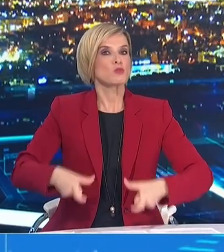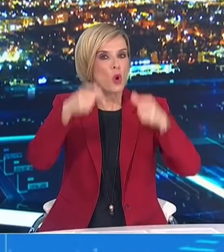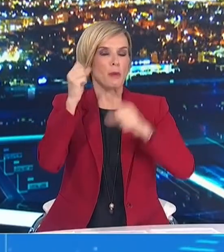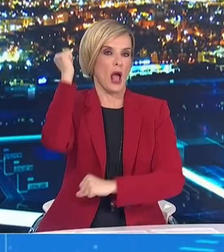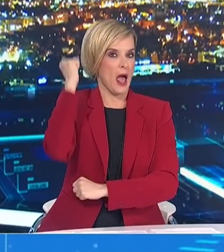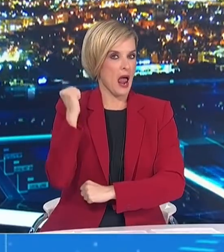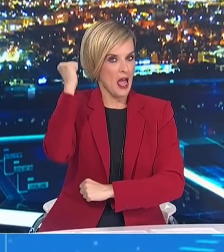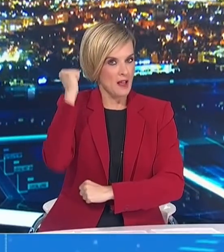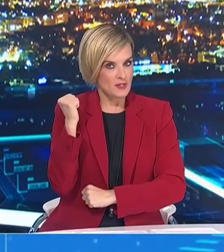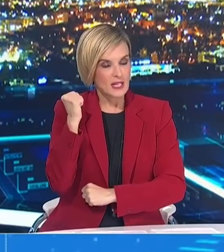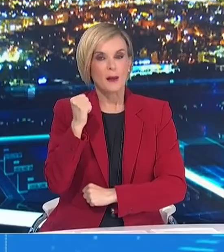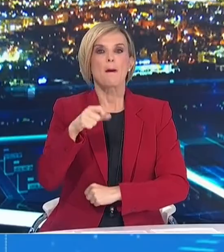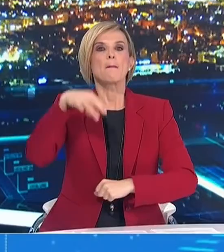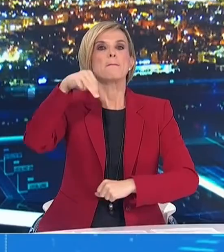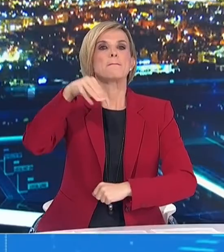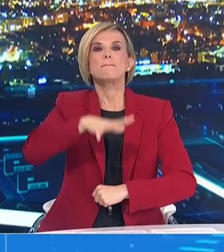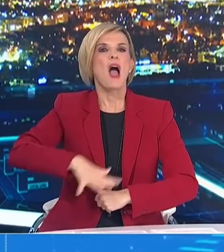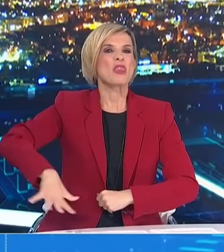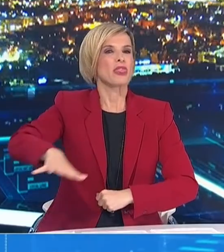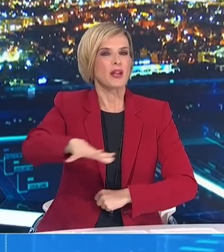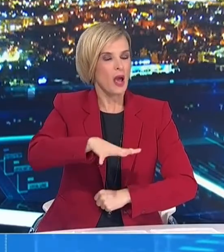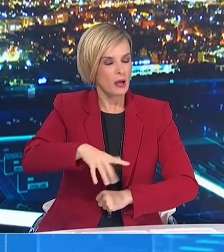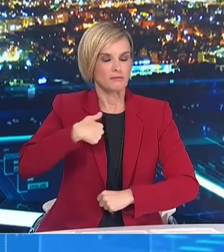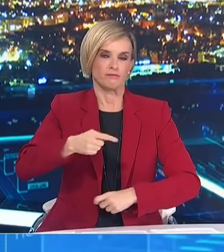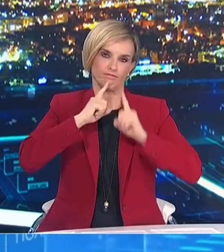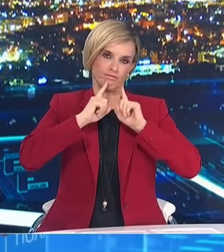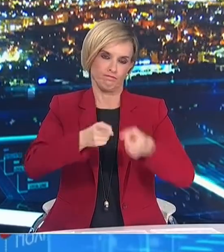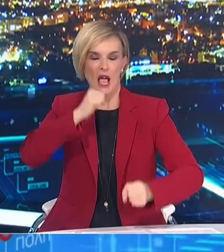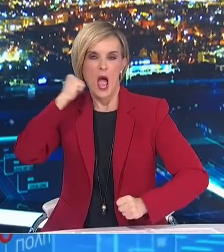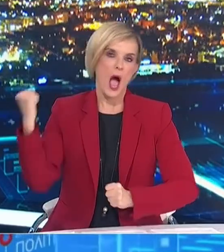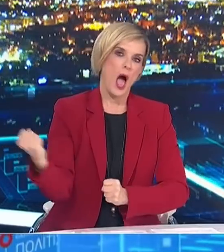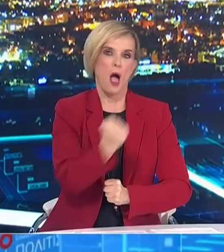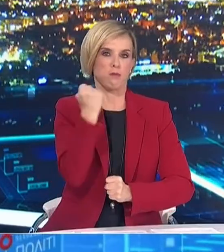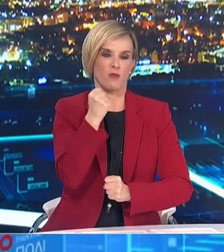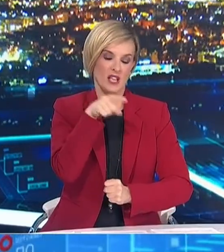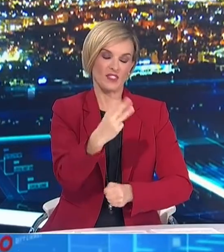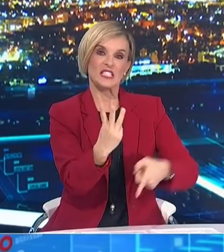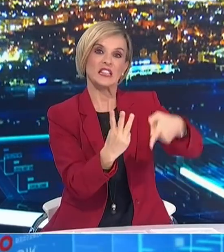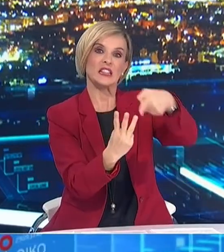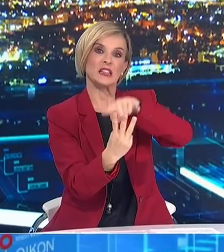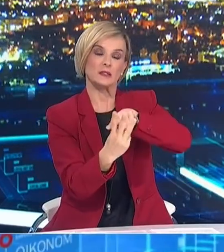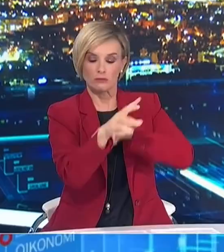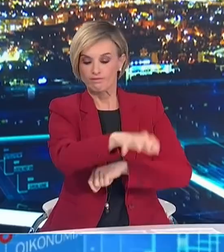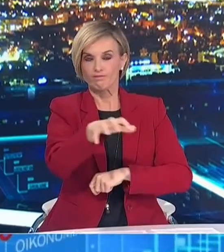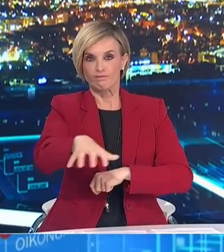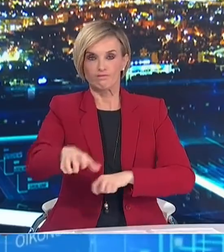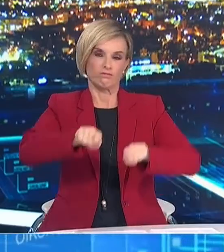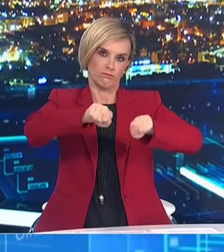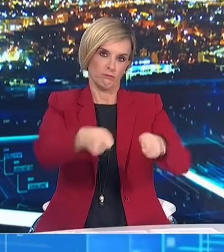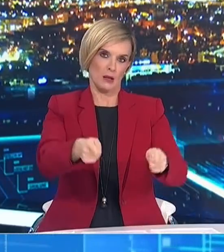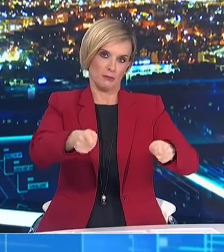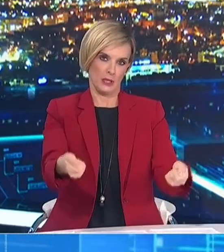Ελευσίνας και Μάνδρας Ιδηλίας αποφασίζουμε την αυστηροποίηση του τρέχοντος ολικού απαγορευτικού lockdown.